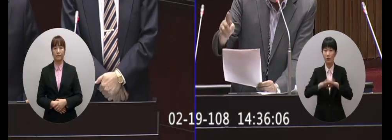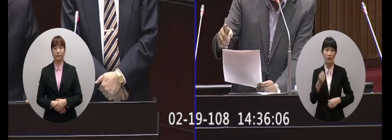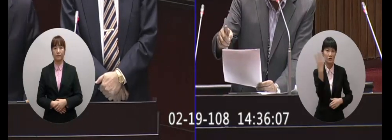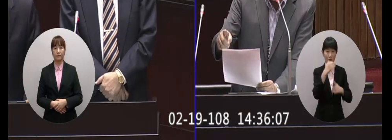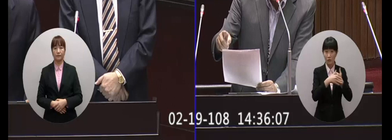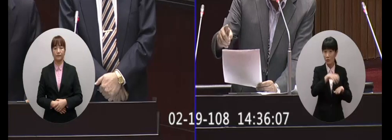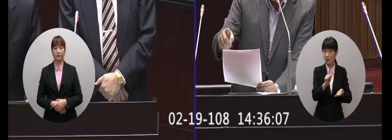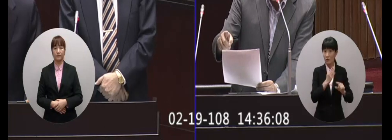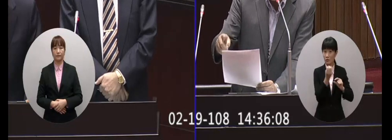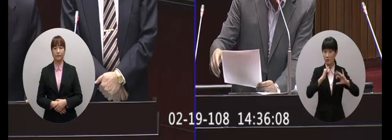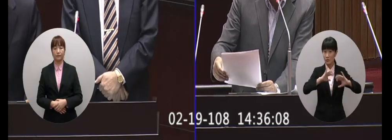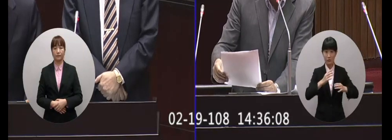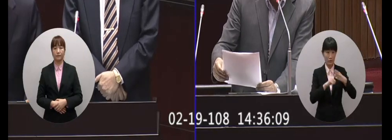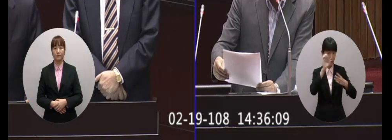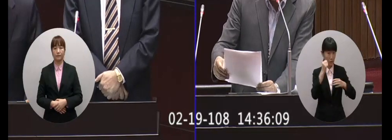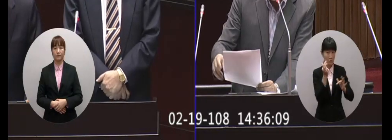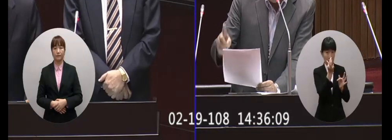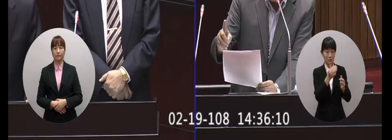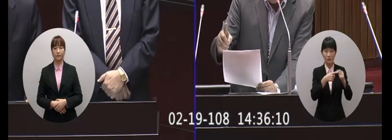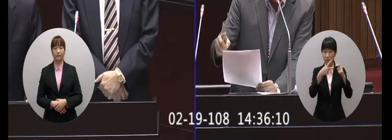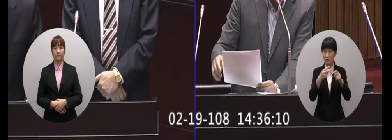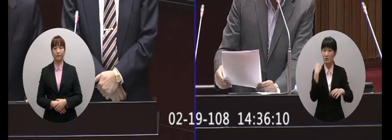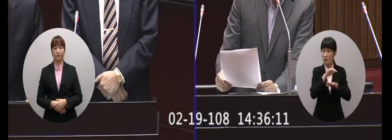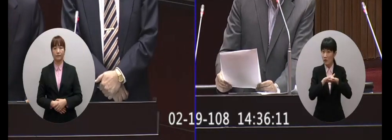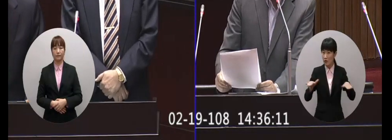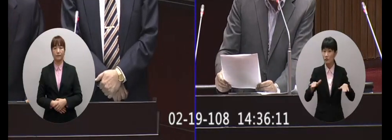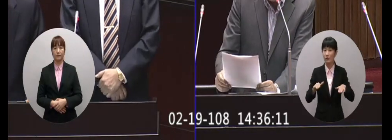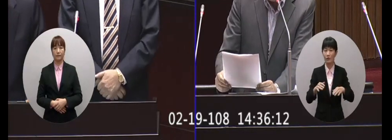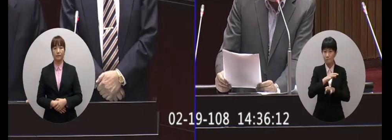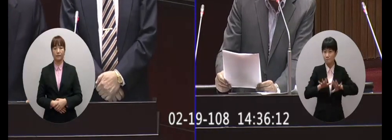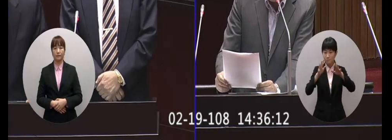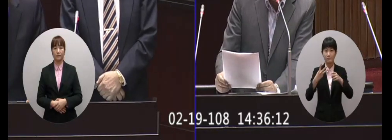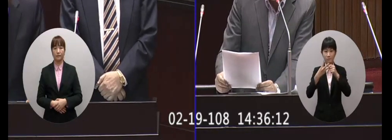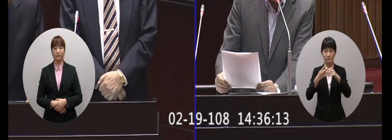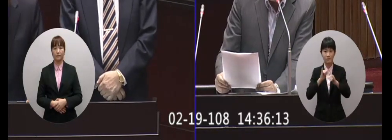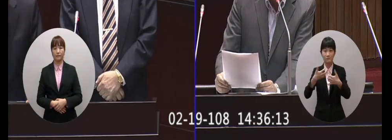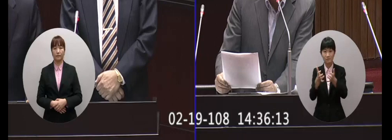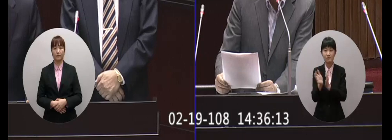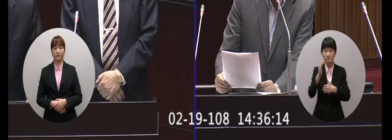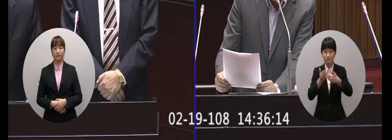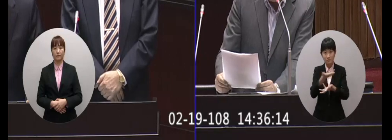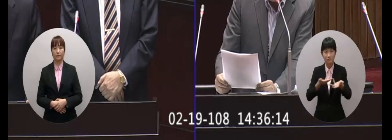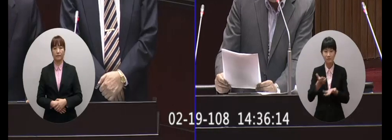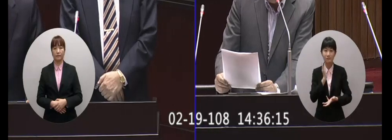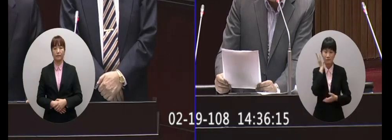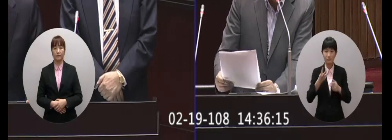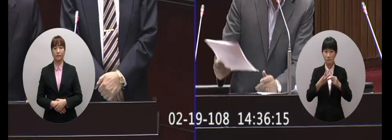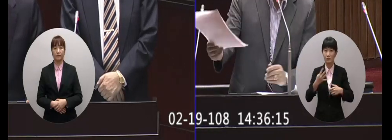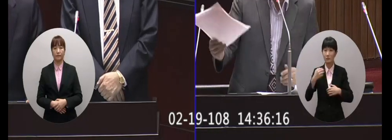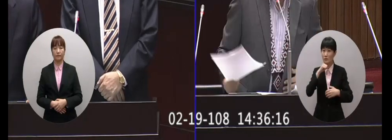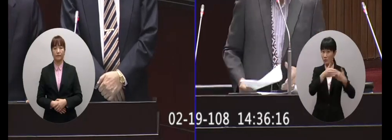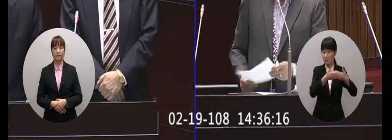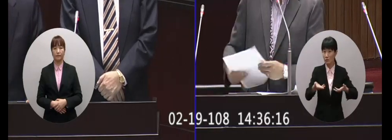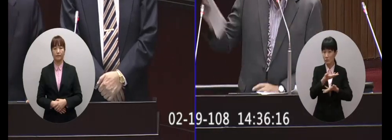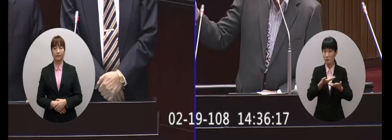保確保中華民國主權的獨立完整確保台灣的安全與繁榮確保族群和諧與兩岸和平確保永續